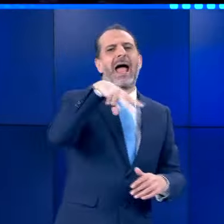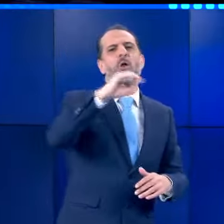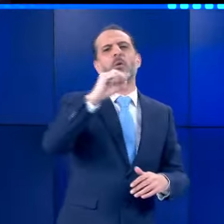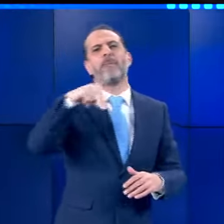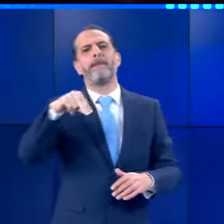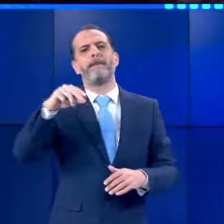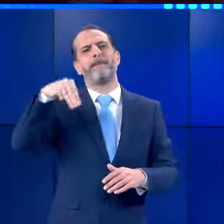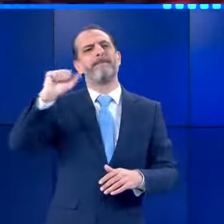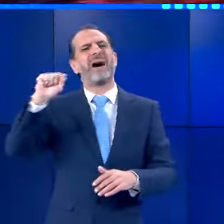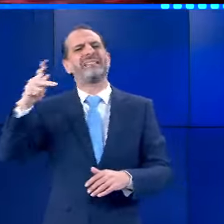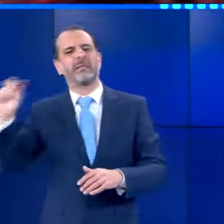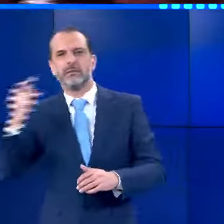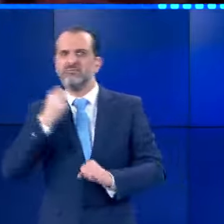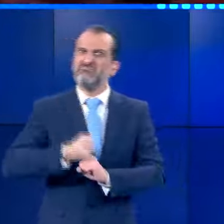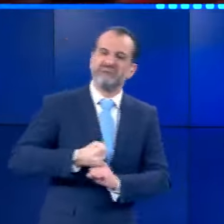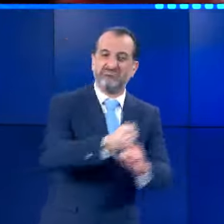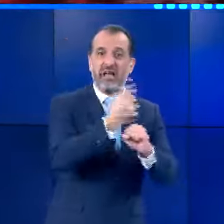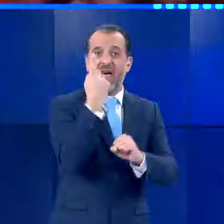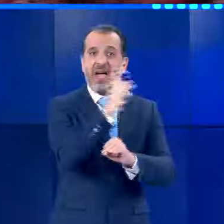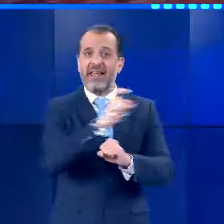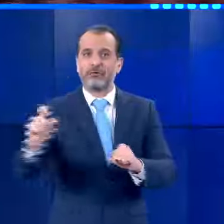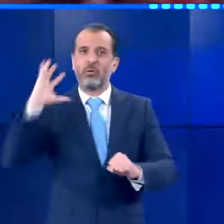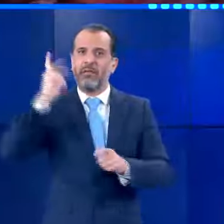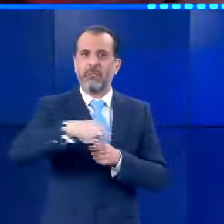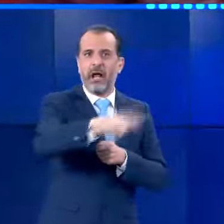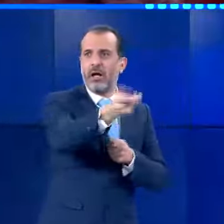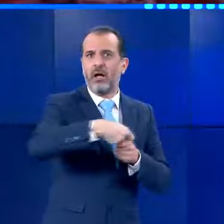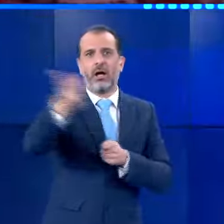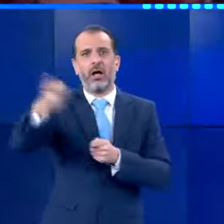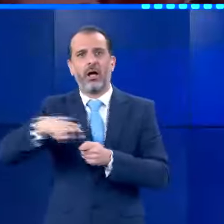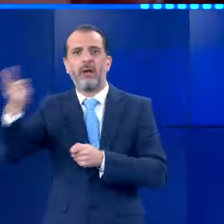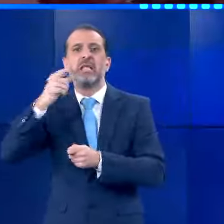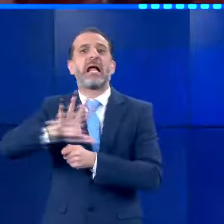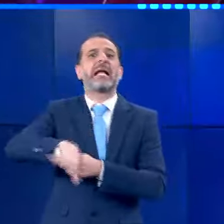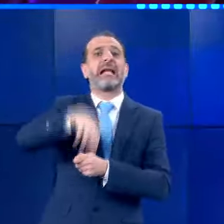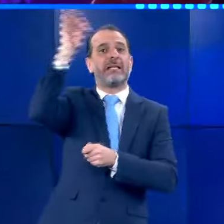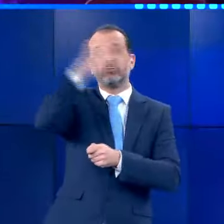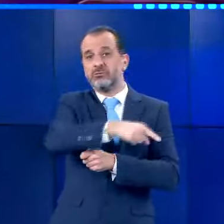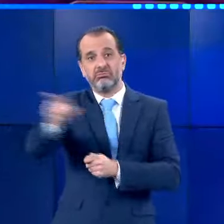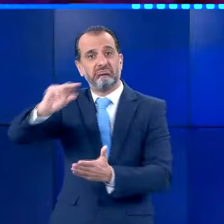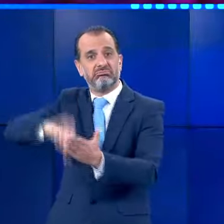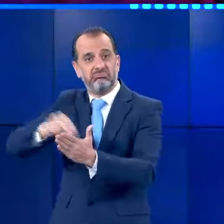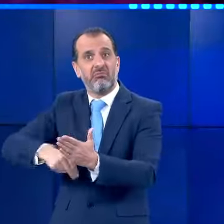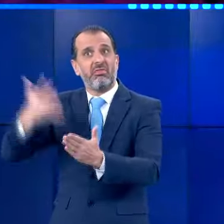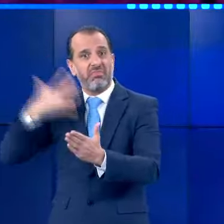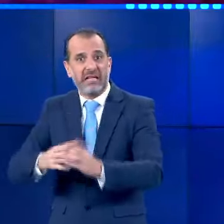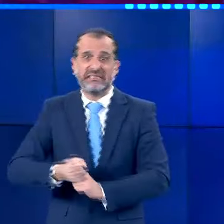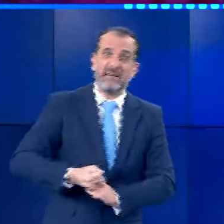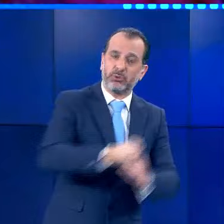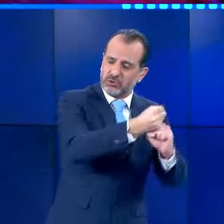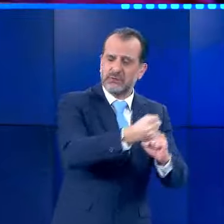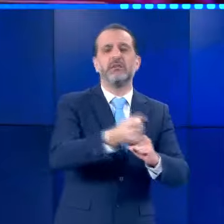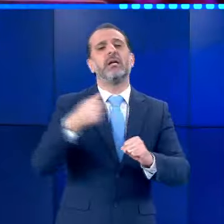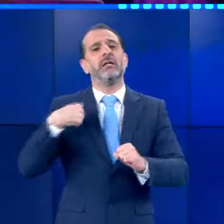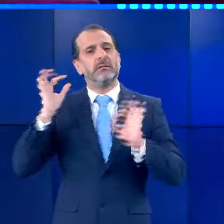του, Έλλον Μάσκ, που κάθε μέρα μοιράζει ένα εκατομμύριο δολάρια, ύστερα αποκλήρωση σε όποιον υπογράφει έγγραφο υπέρ των